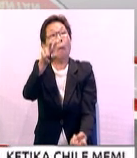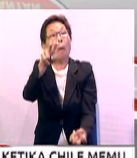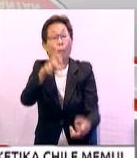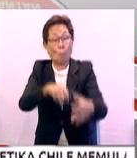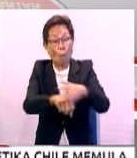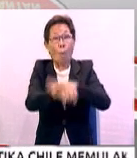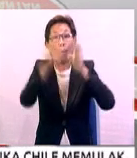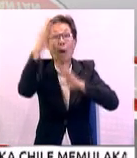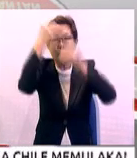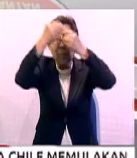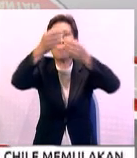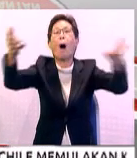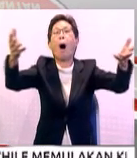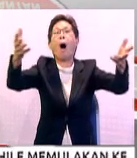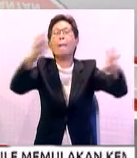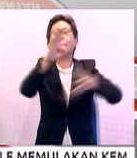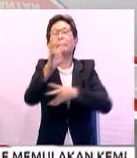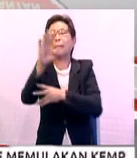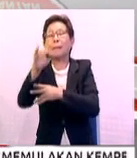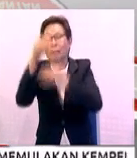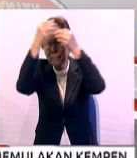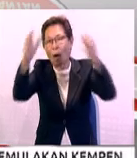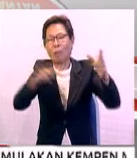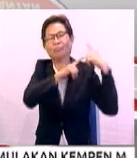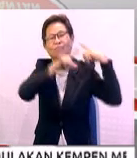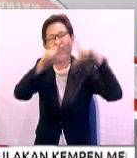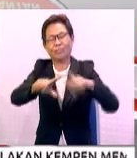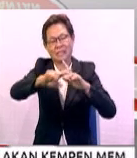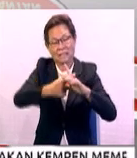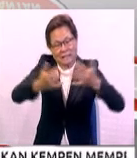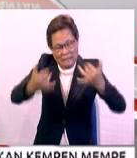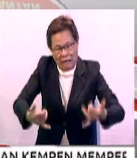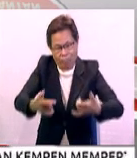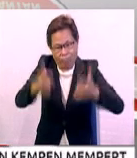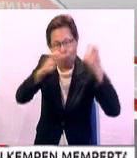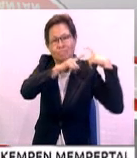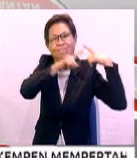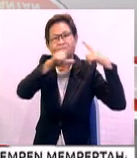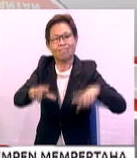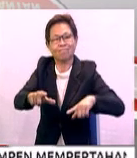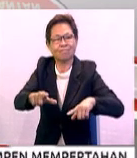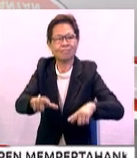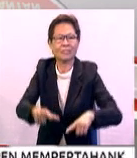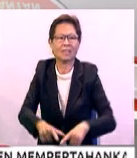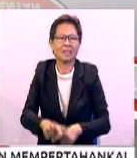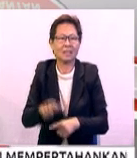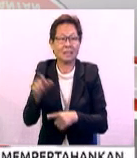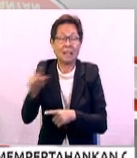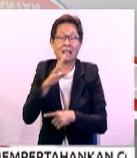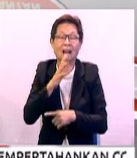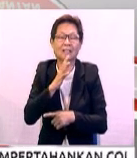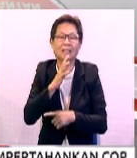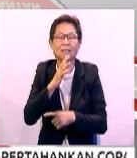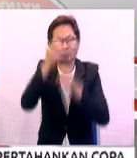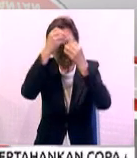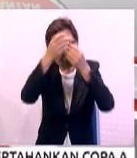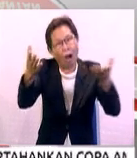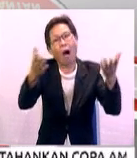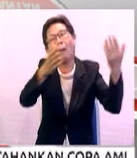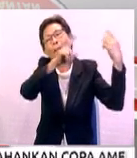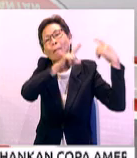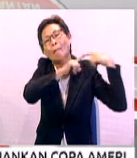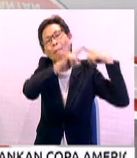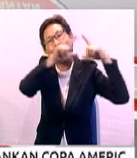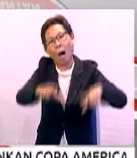apabila mengumumkan peletakan jawatannya berkuat kuasa serta merta. Usahawan parti itu menyatakan perkara tersebut menerusi